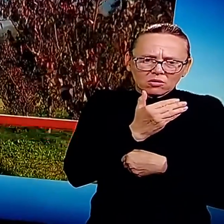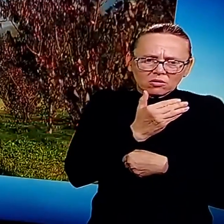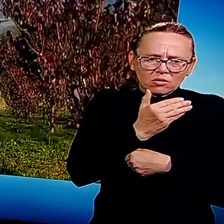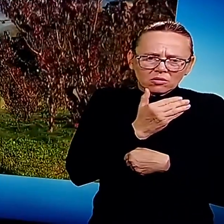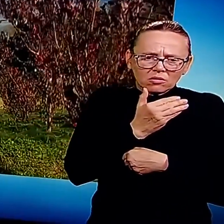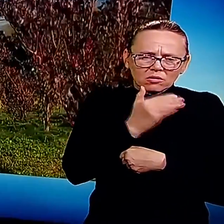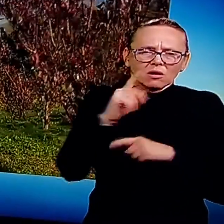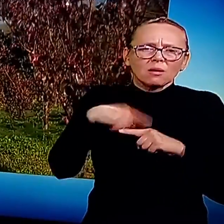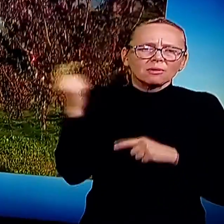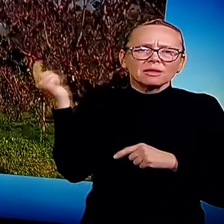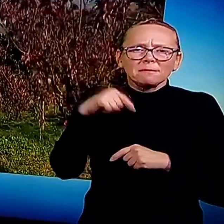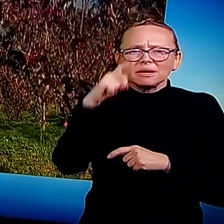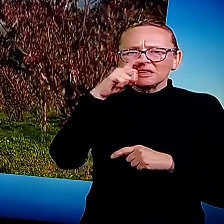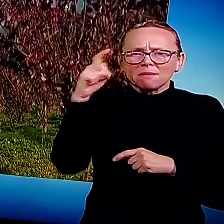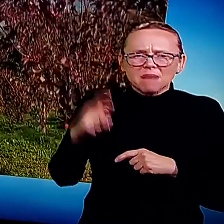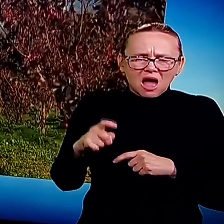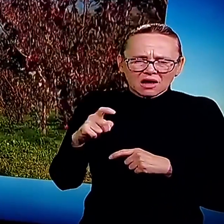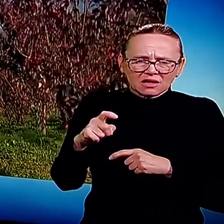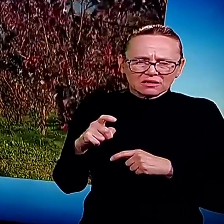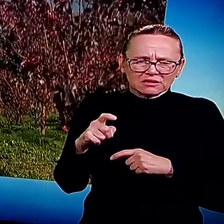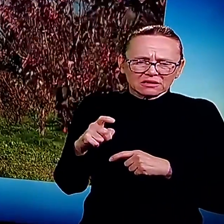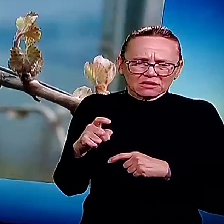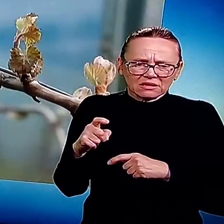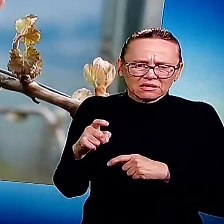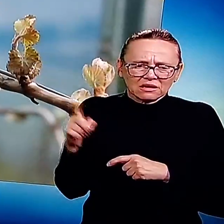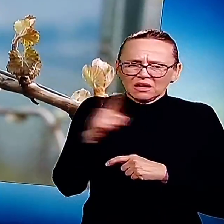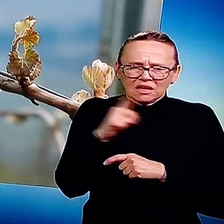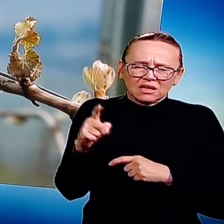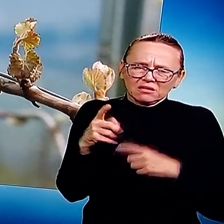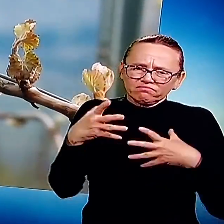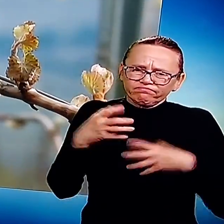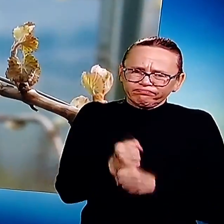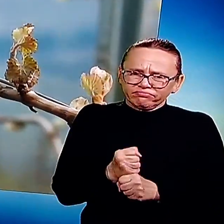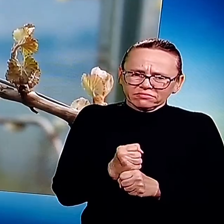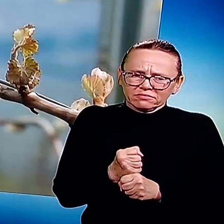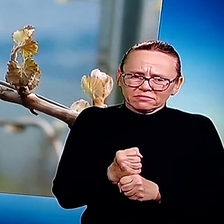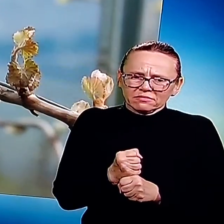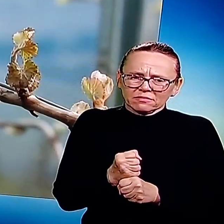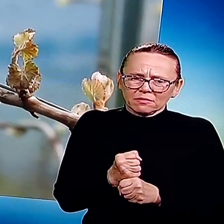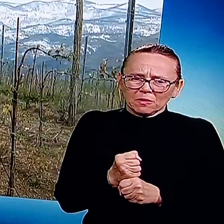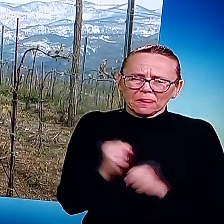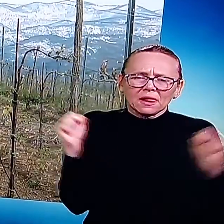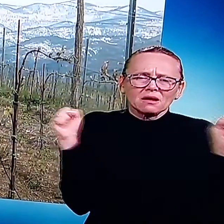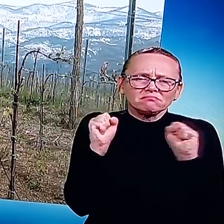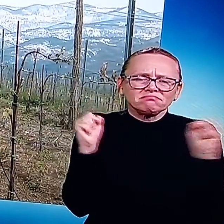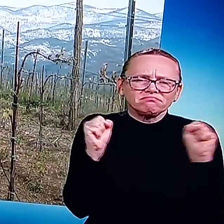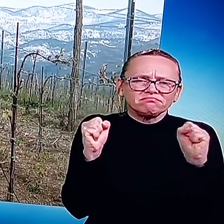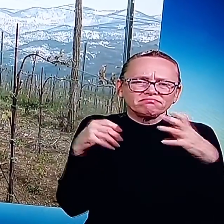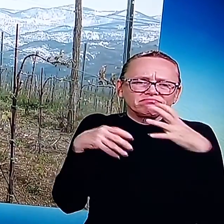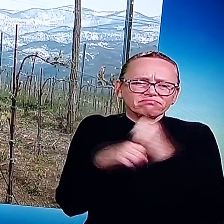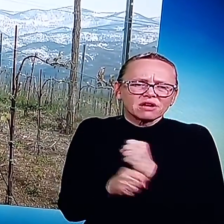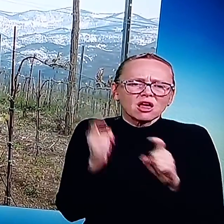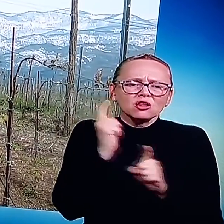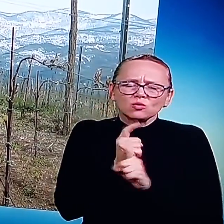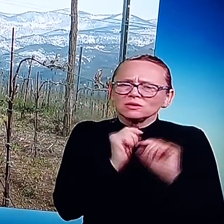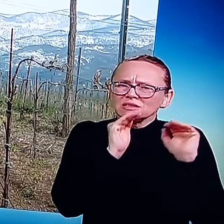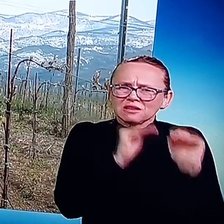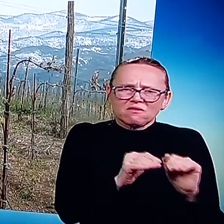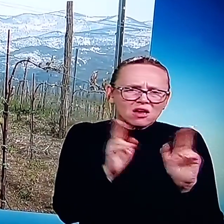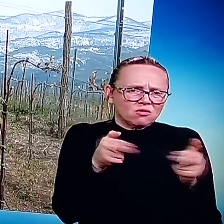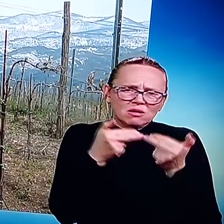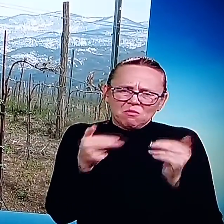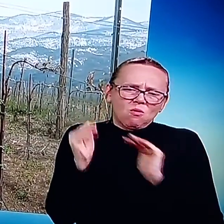prilej marc mesec in stisne. Pozebe se je toško obraniti, tudi zavarovanjem ne.